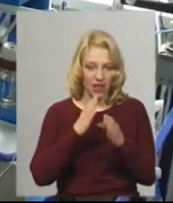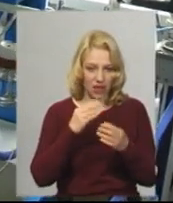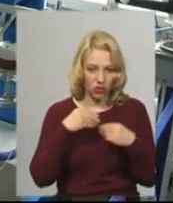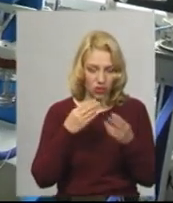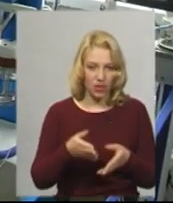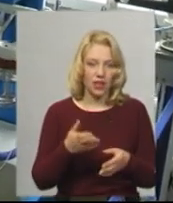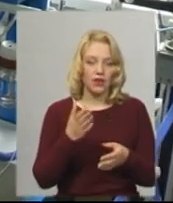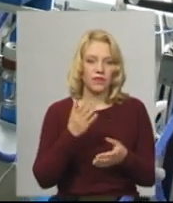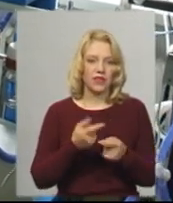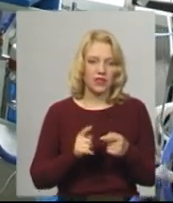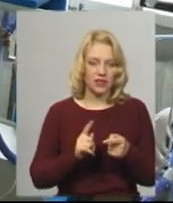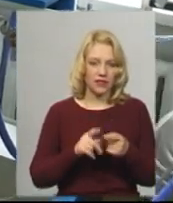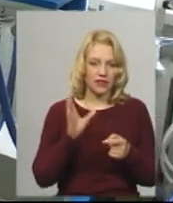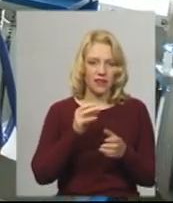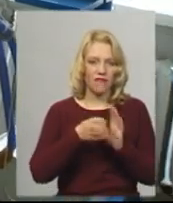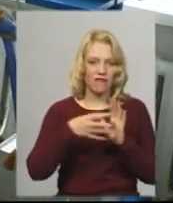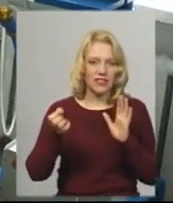то електровисмоктувачі,